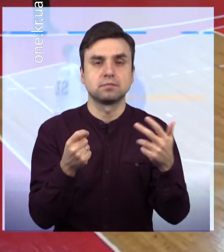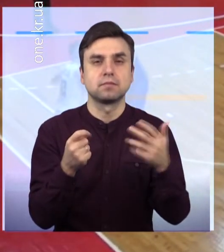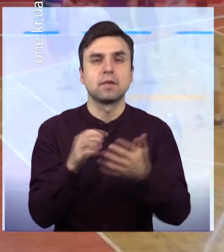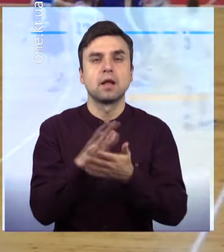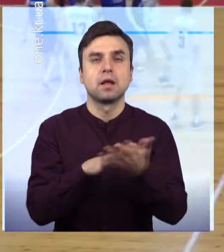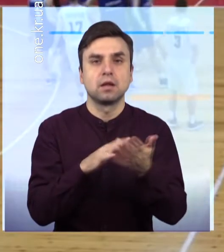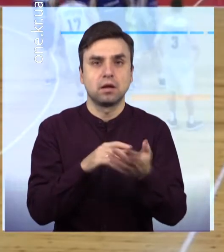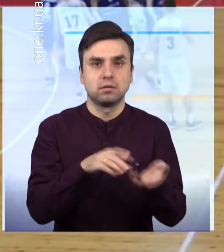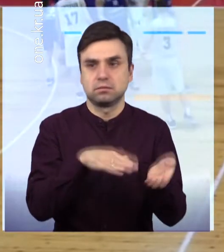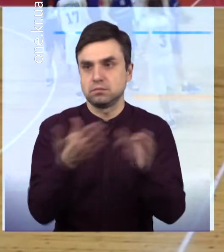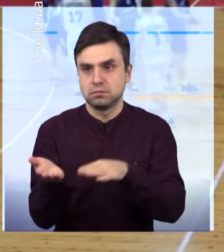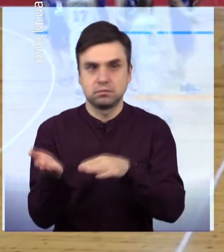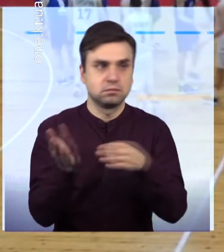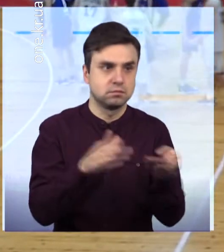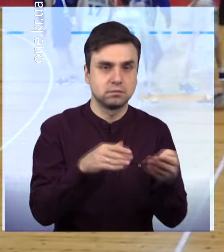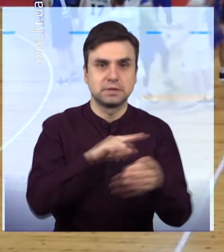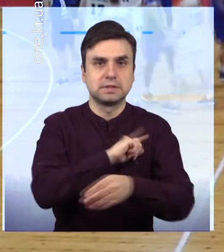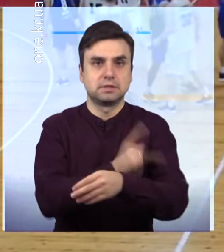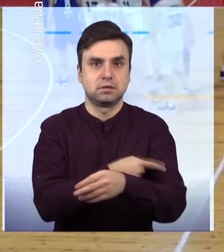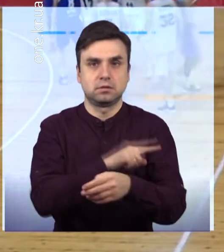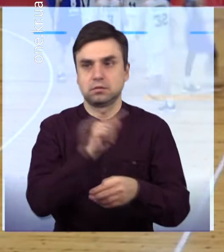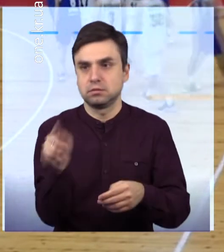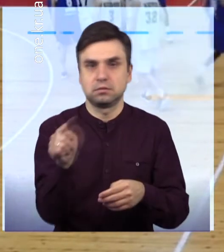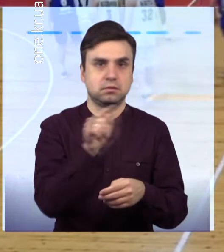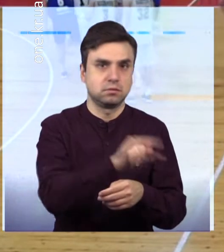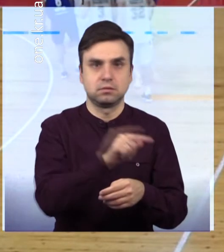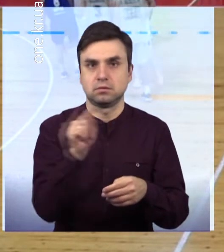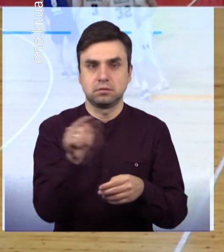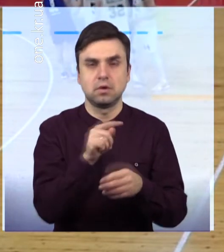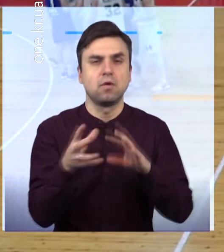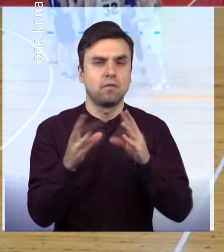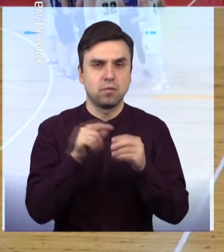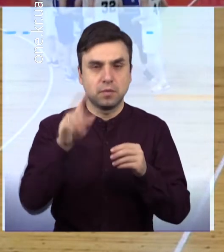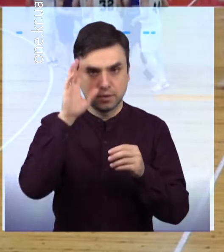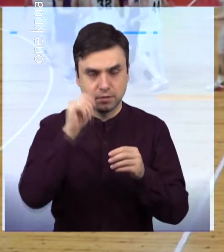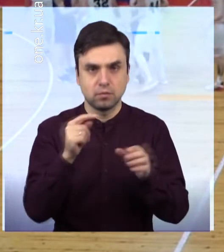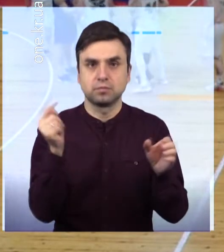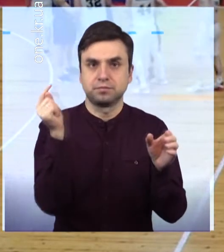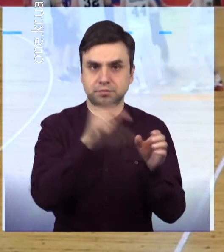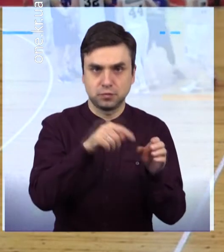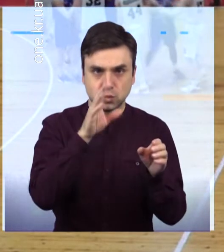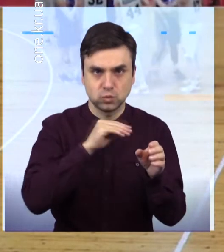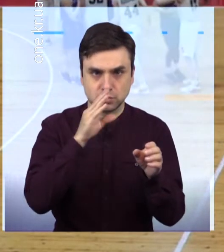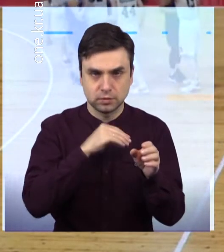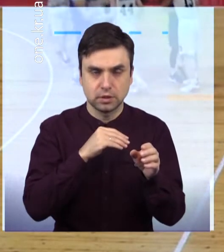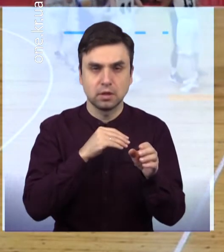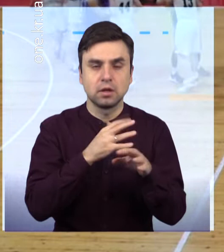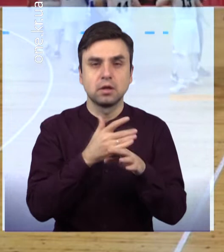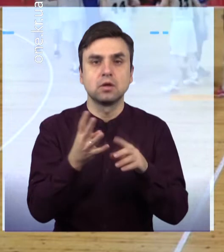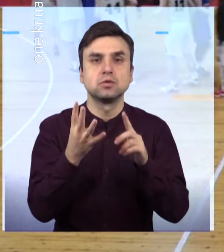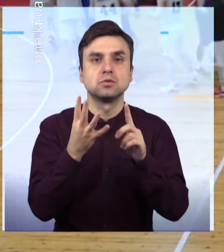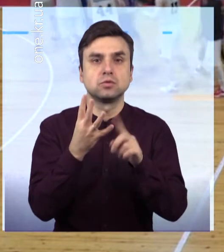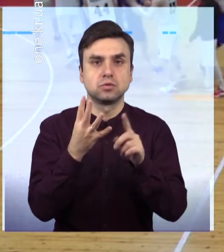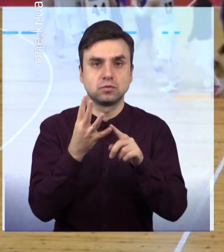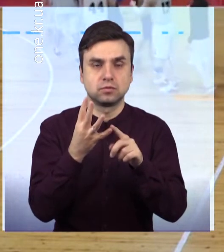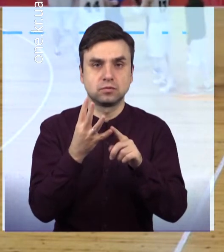закінчили період на свою користь 22-19 Втім, останній четвертий період харків'яни записали до себе в актив, як і